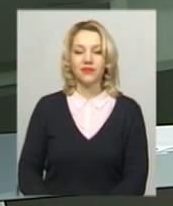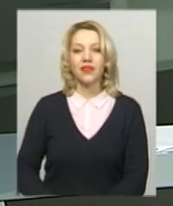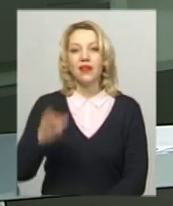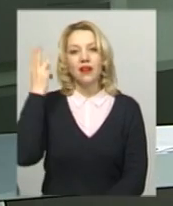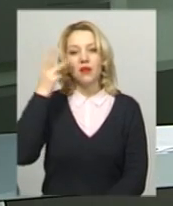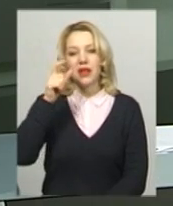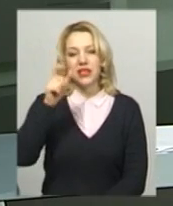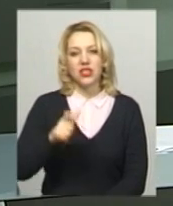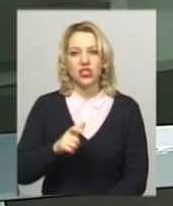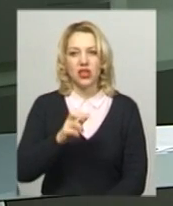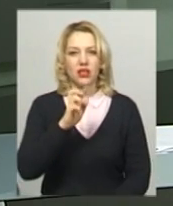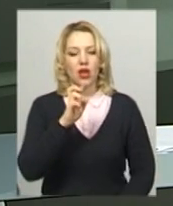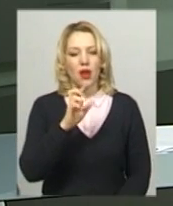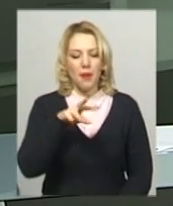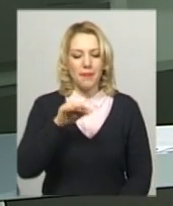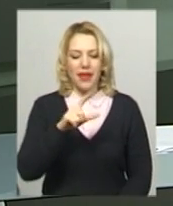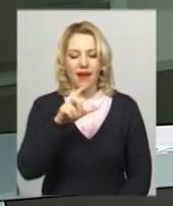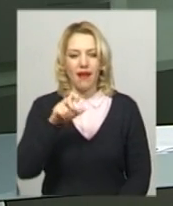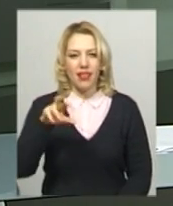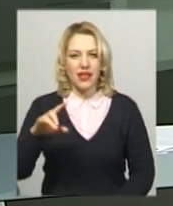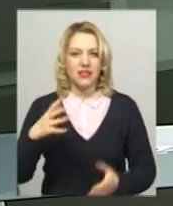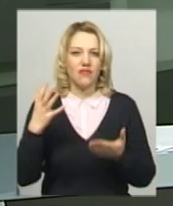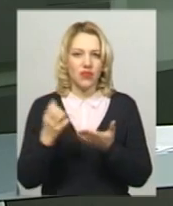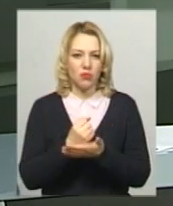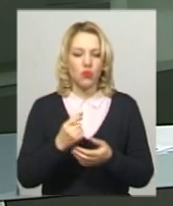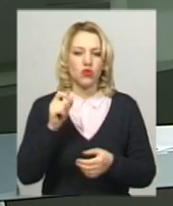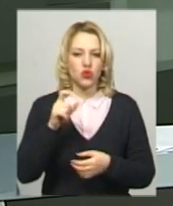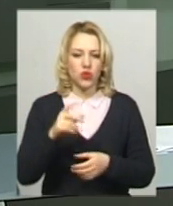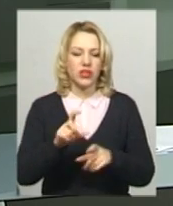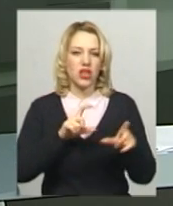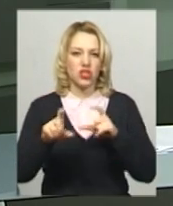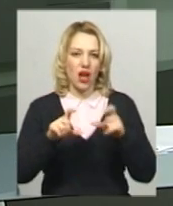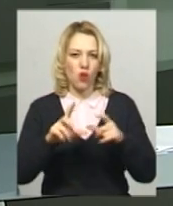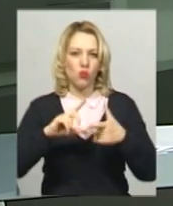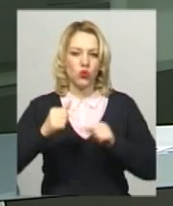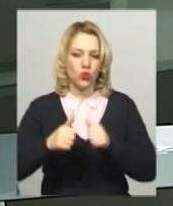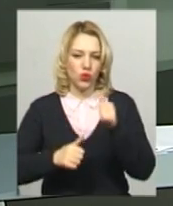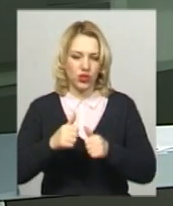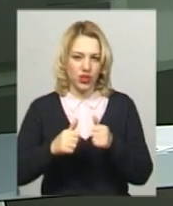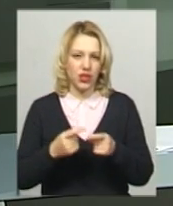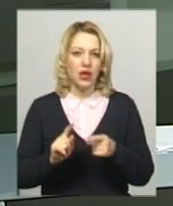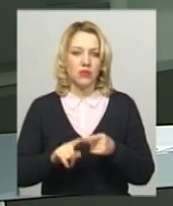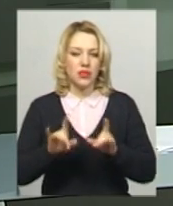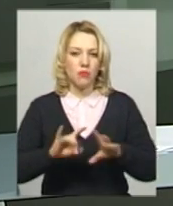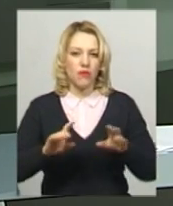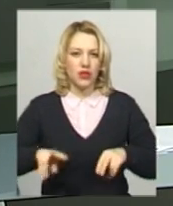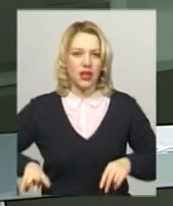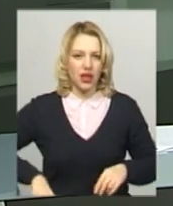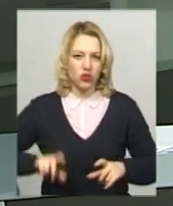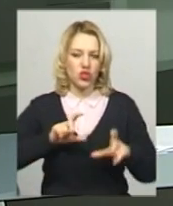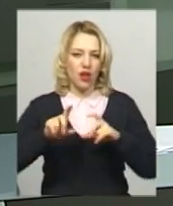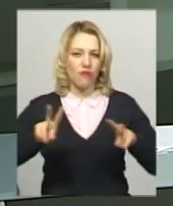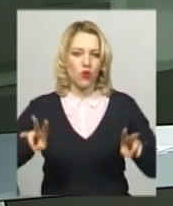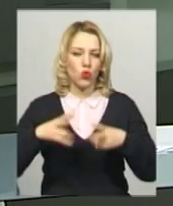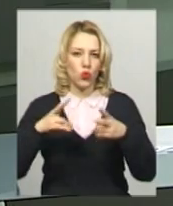Хмельничанин Любомир Михалець виборов золото на міському шаховому турнірі пам'яті Анатолія Сургунда. Про це повідомив директор шахового